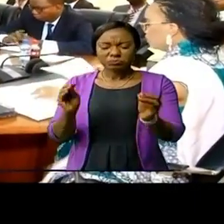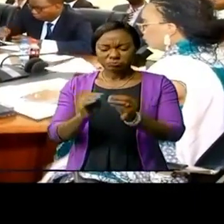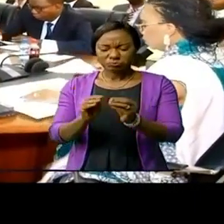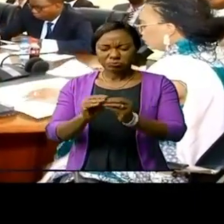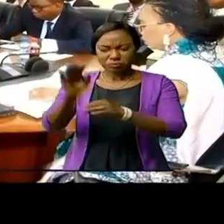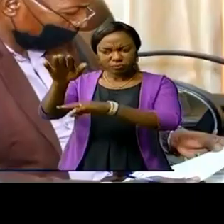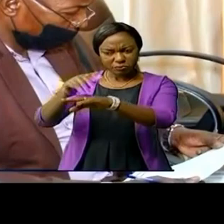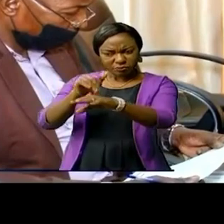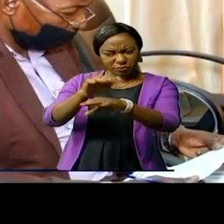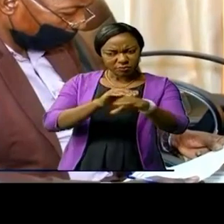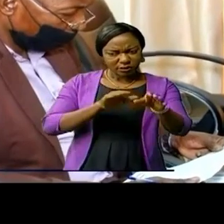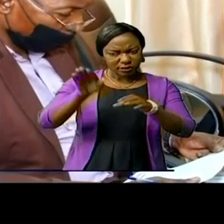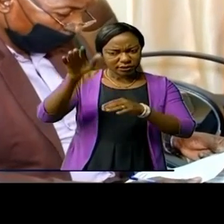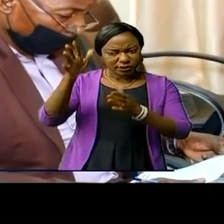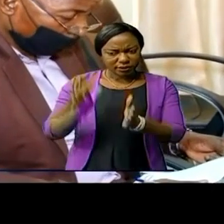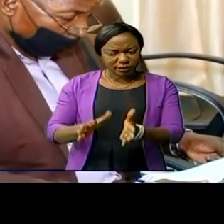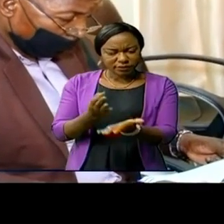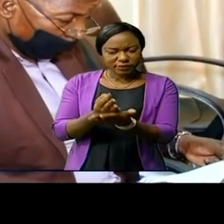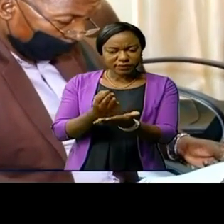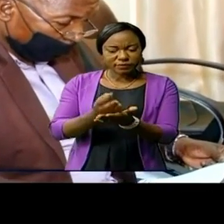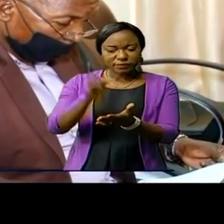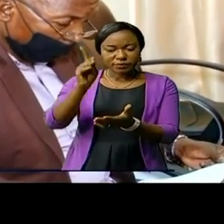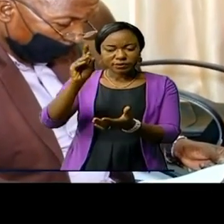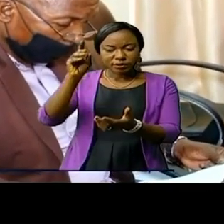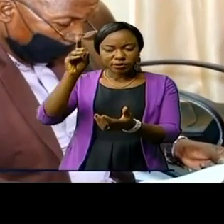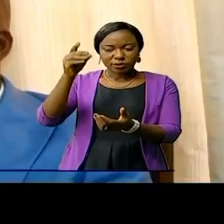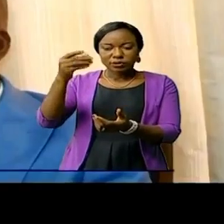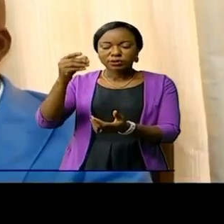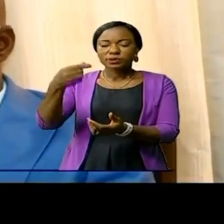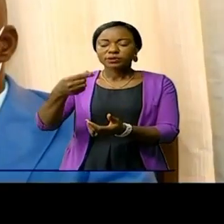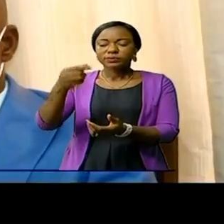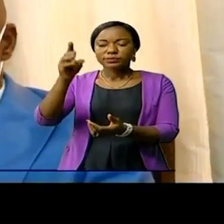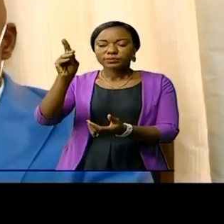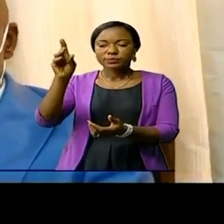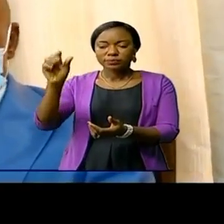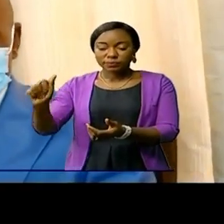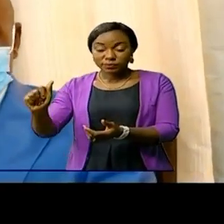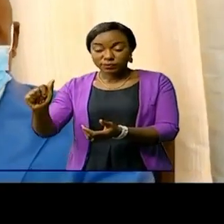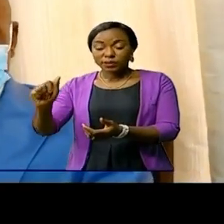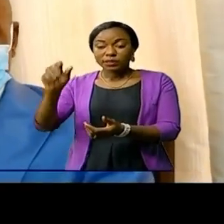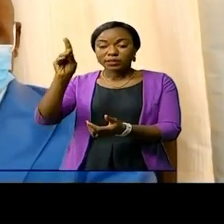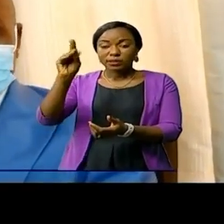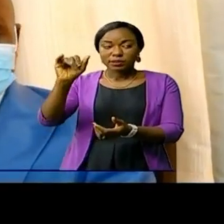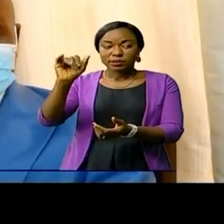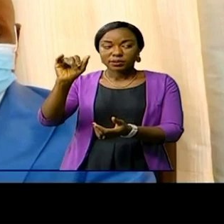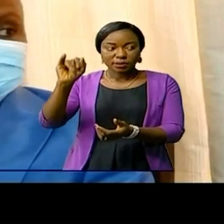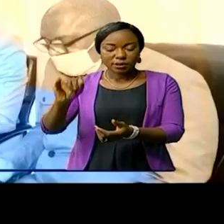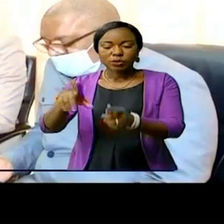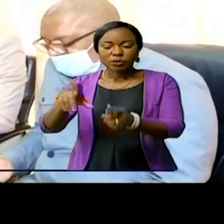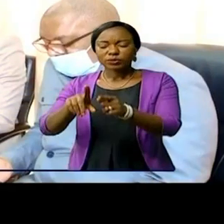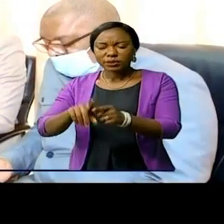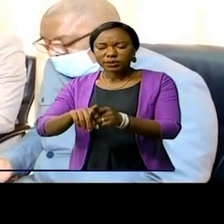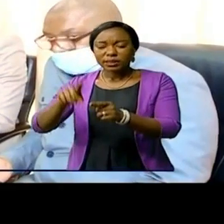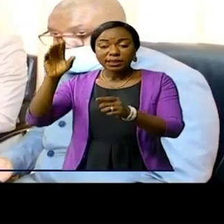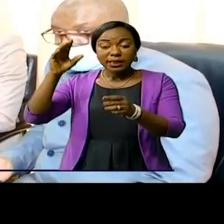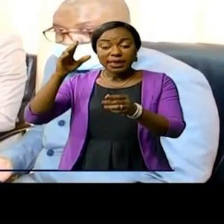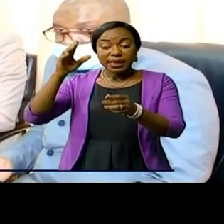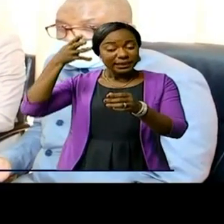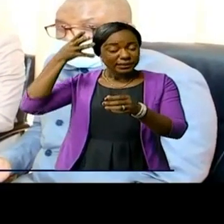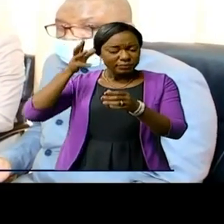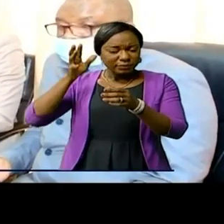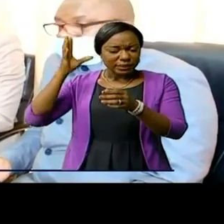généraux des régies financières, des GDA, des GRAD, des GI, l'Inspection générale des finances et autres services connexes